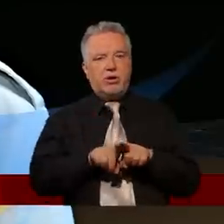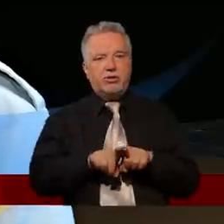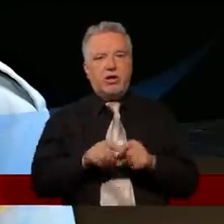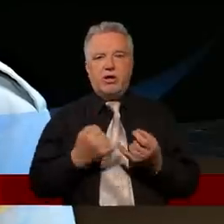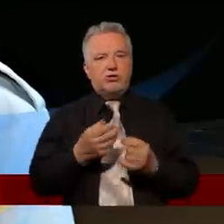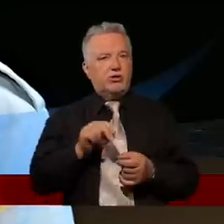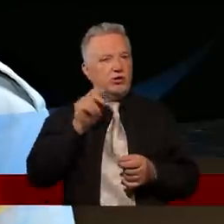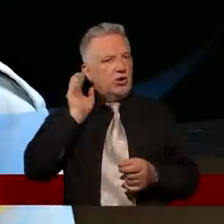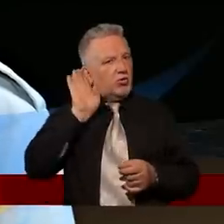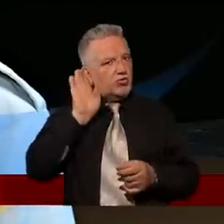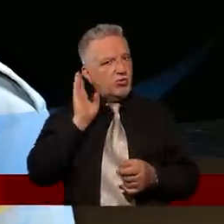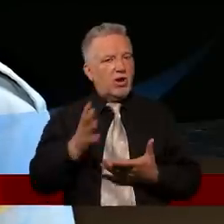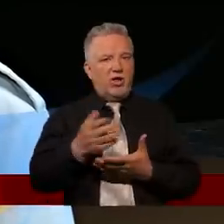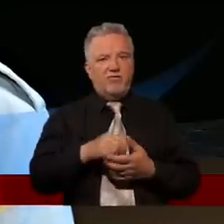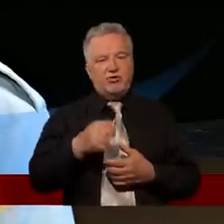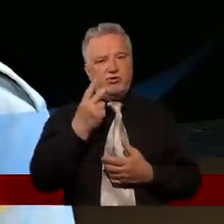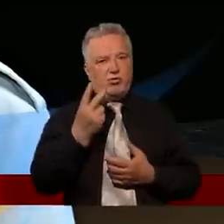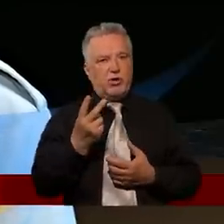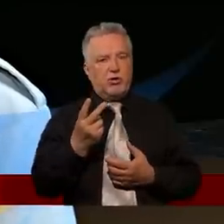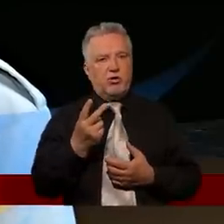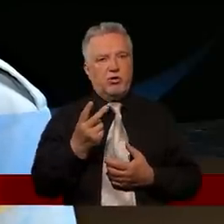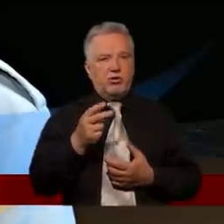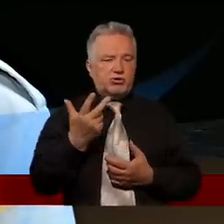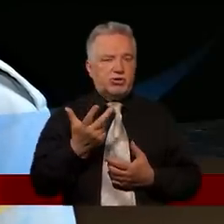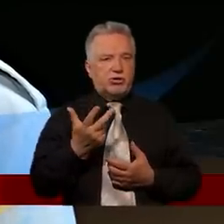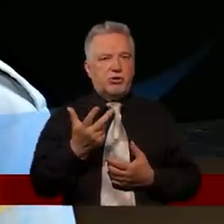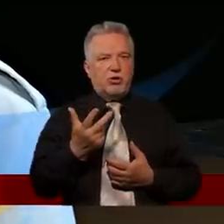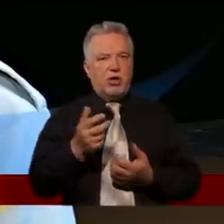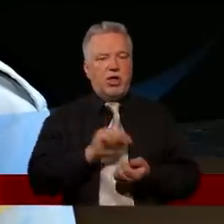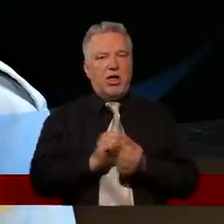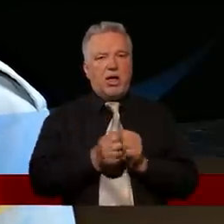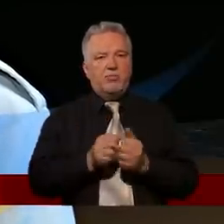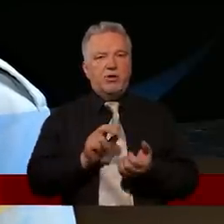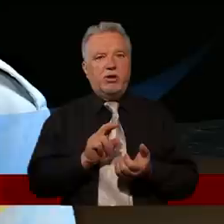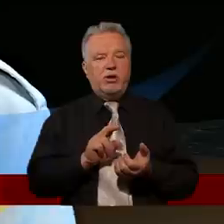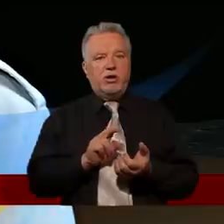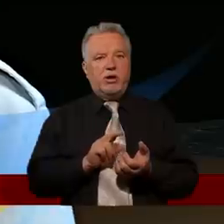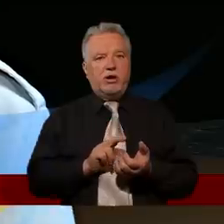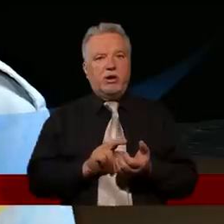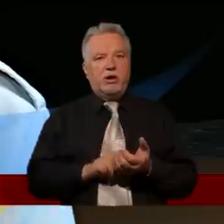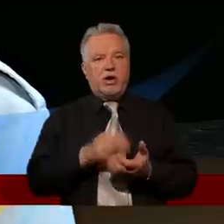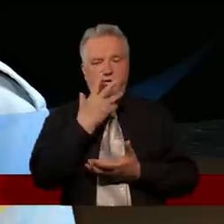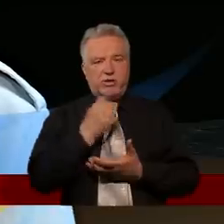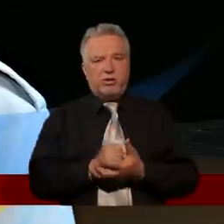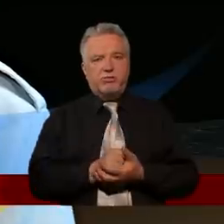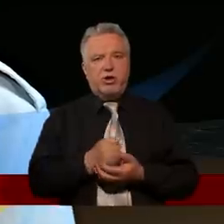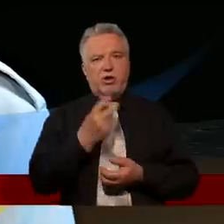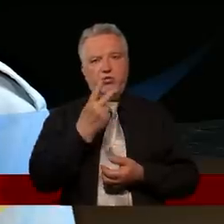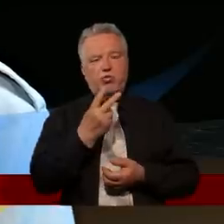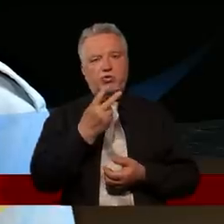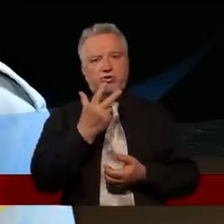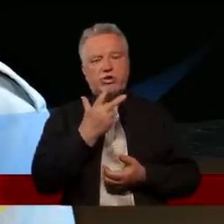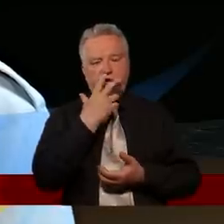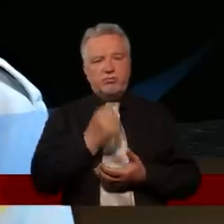Jeśli by zaś nie usłuchał, weź z sobą jeszcze jednego lub dwóch, aby na oświadczeniu dwóch lub trzech świadków była oparta